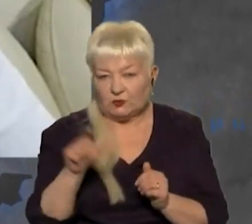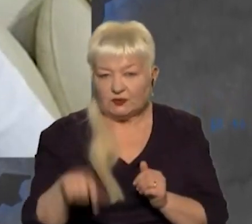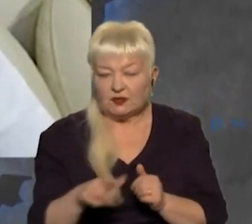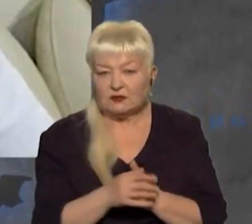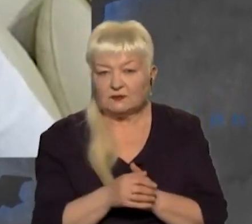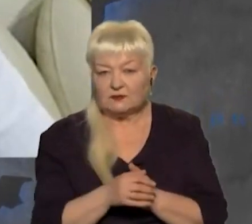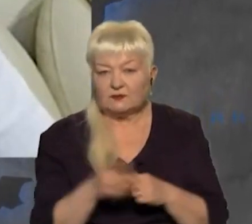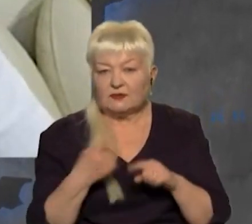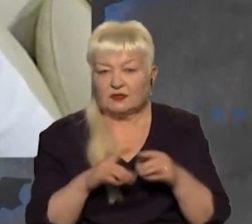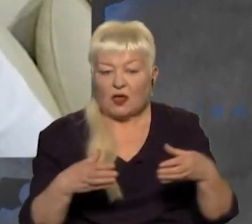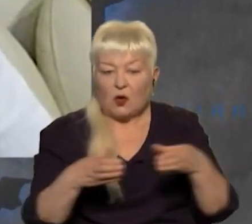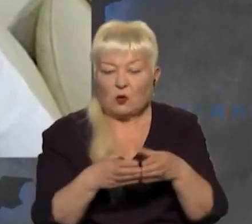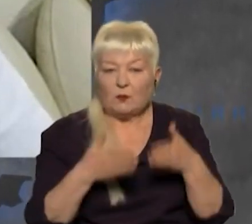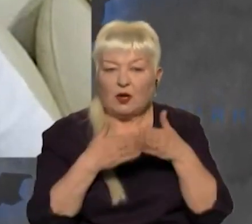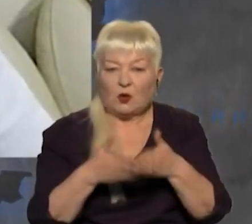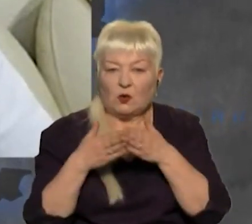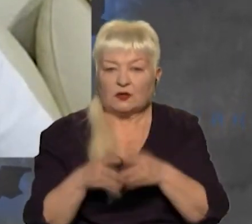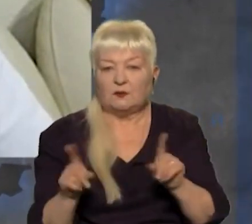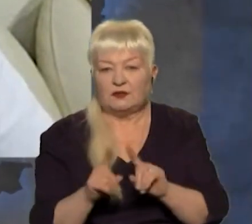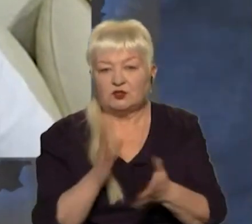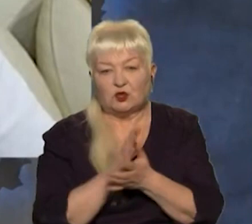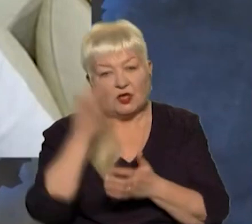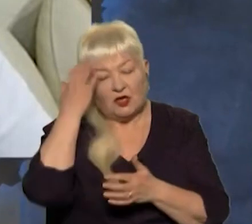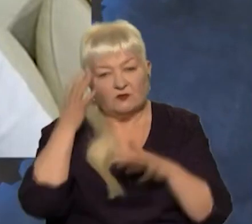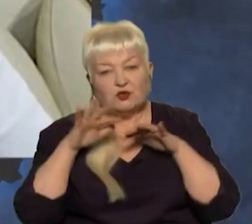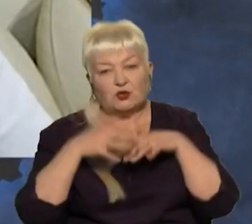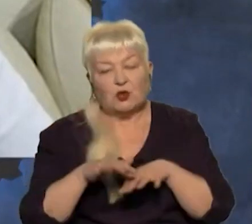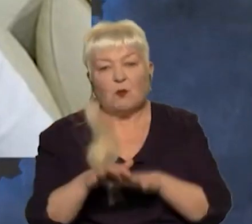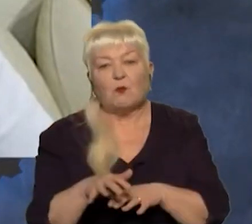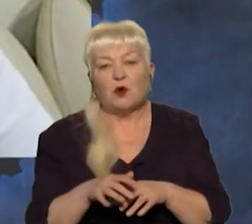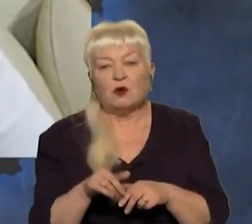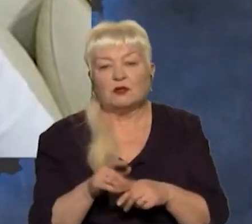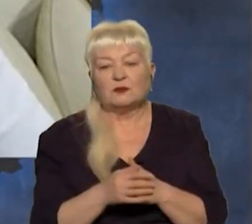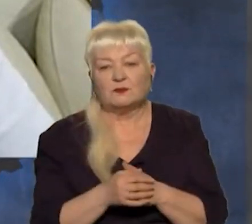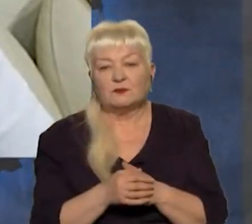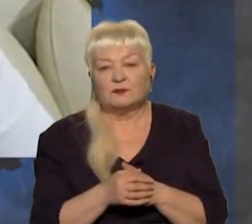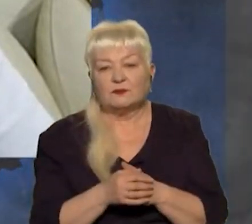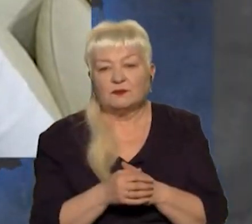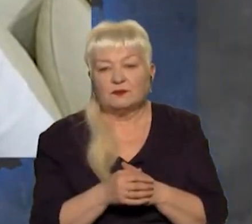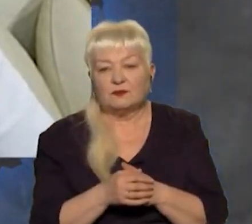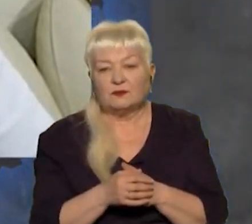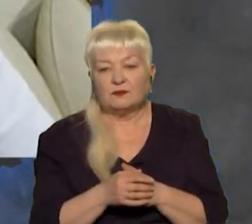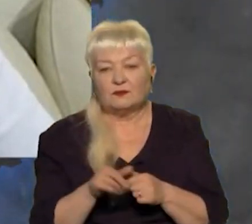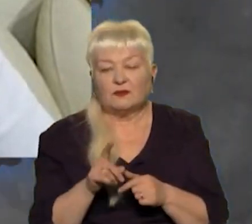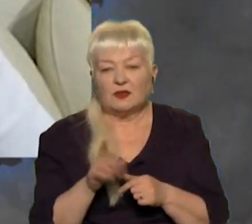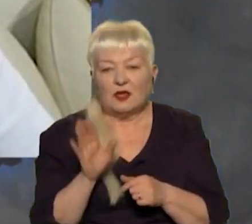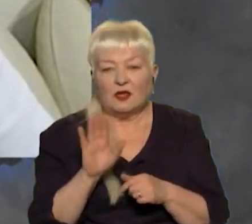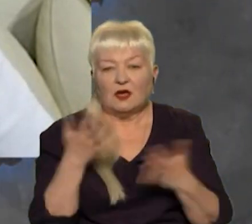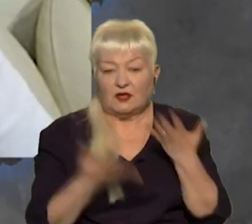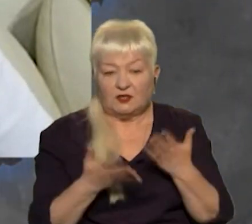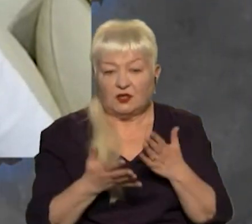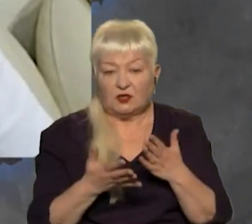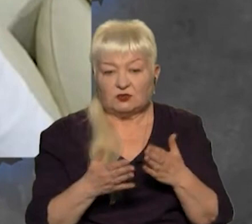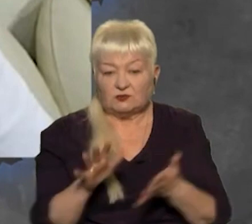група кораблів, які є в Чорному морі, вона конечна по количеству. Естественно, на потерях хоча б даже одного